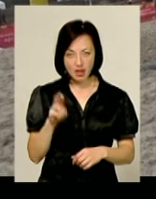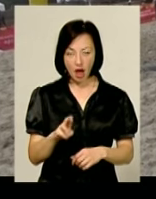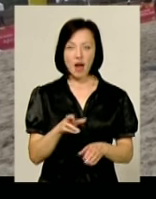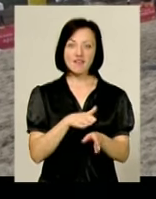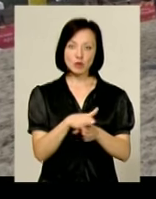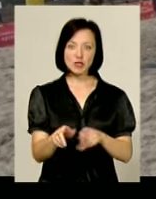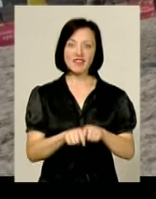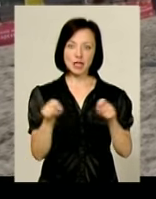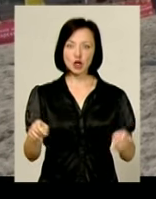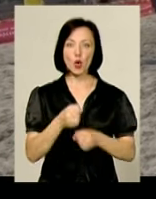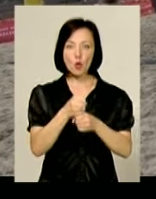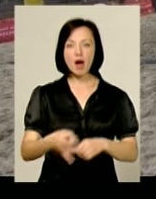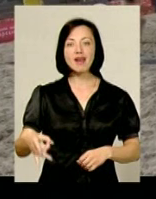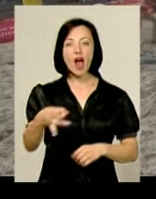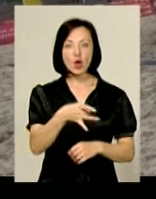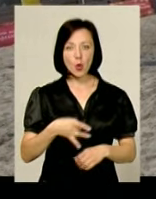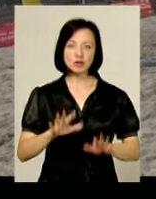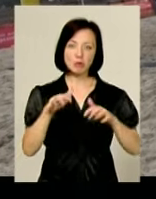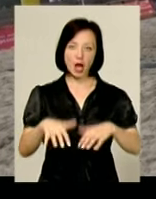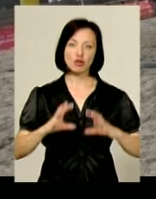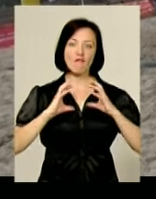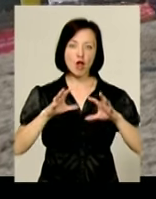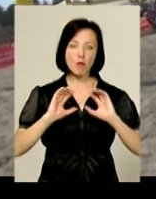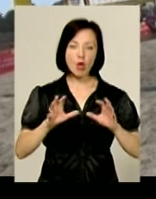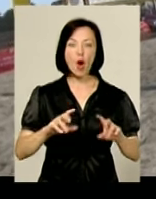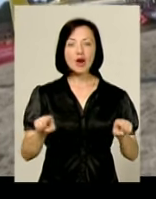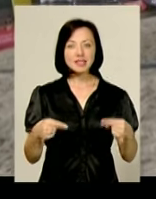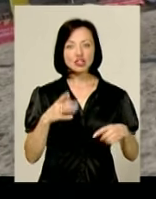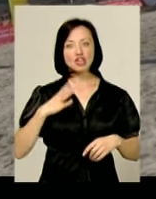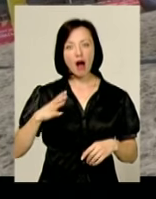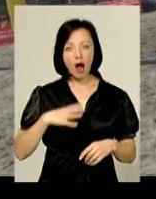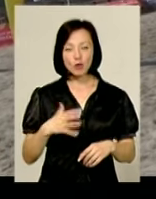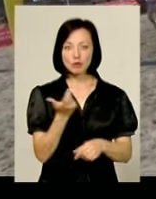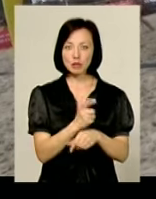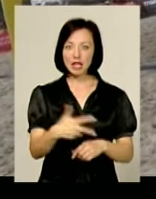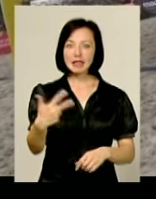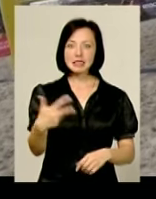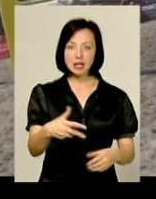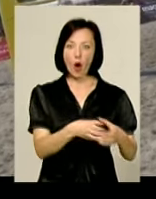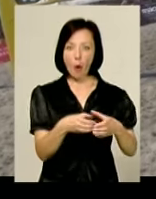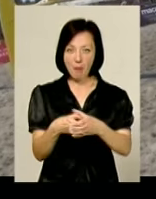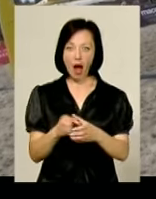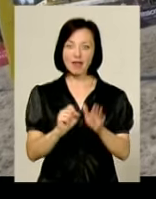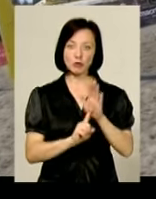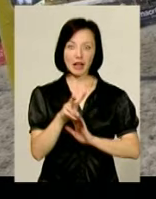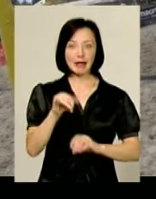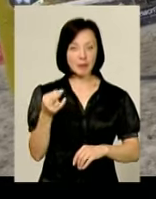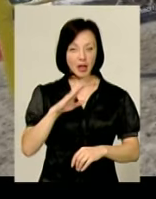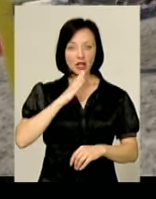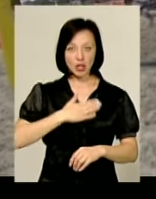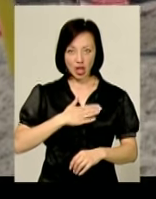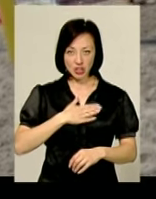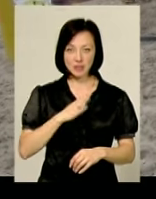відкритий кубок районну із пляжного волейболу. Організатори чекають на ньому більше 30 команд, а на початку липня наші